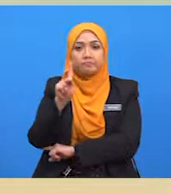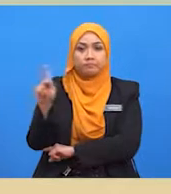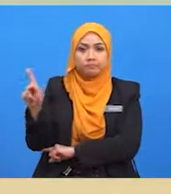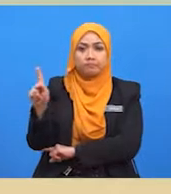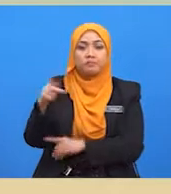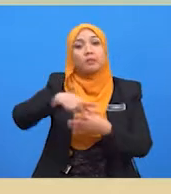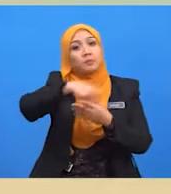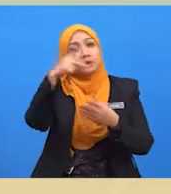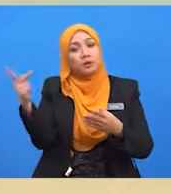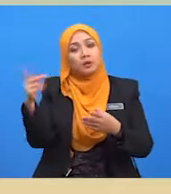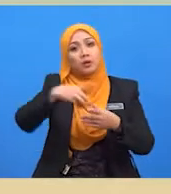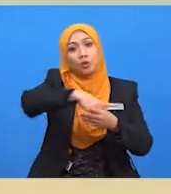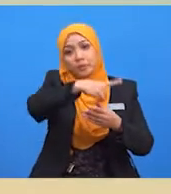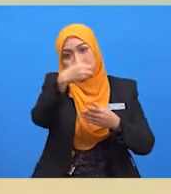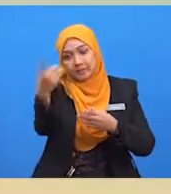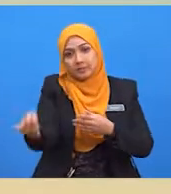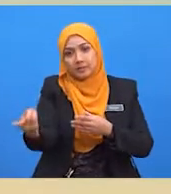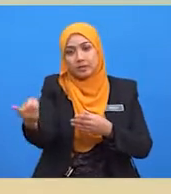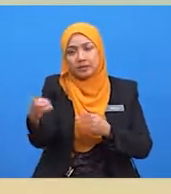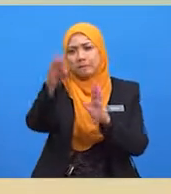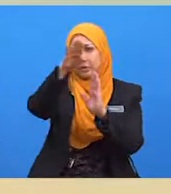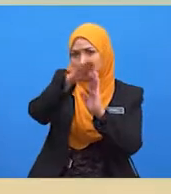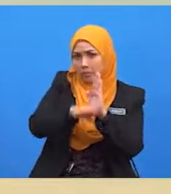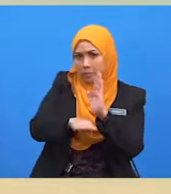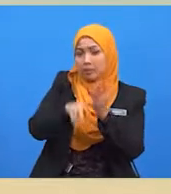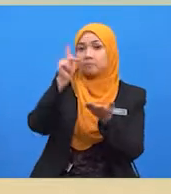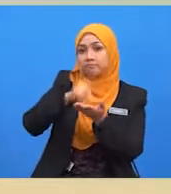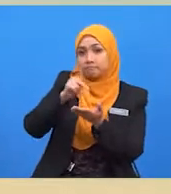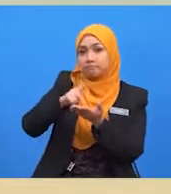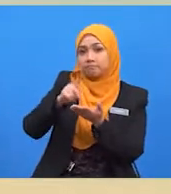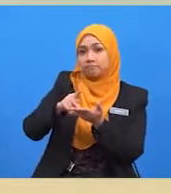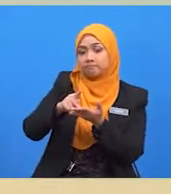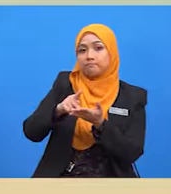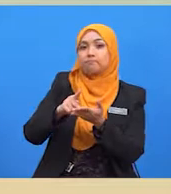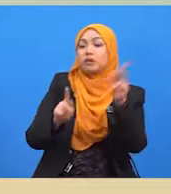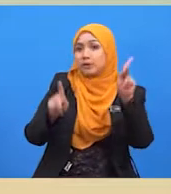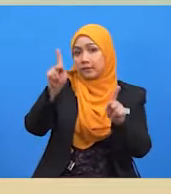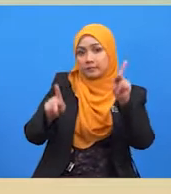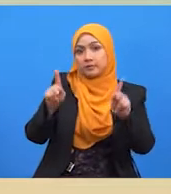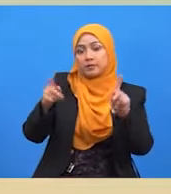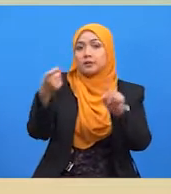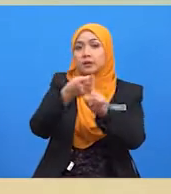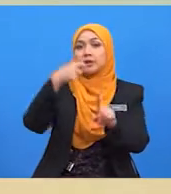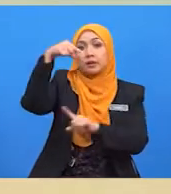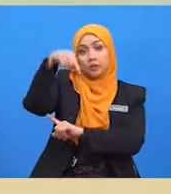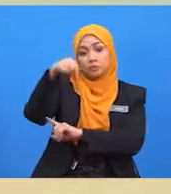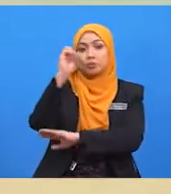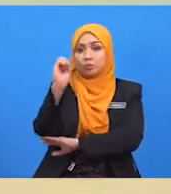kuantiti ditawar kereta daripada Q0 kepada Q1.